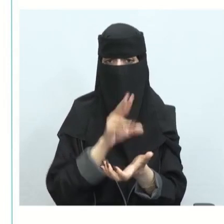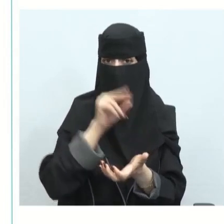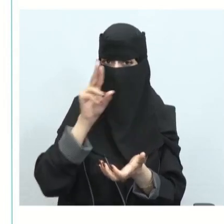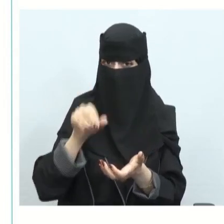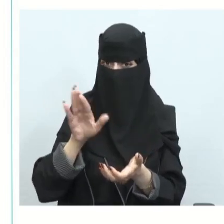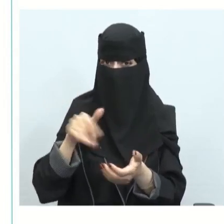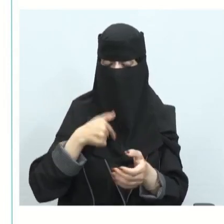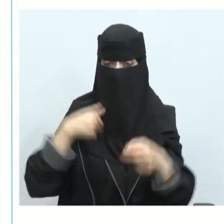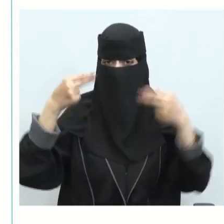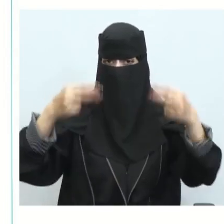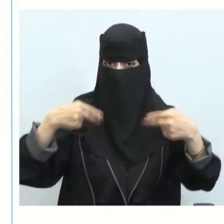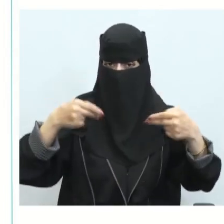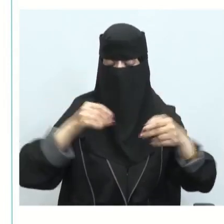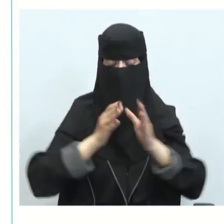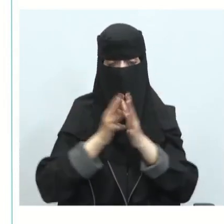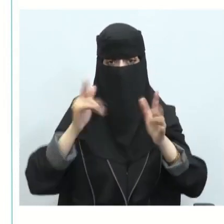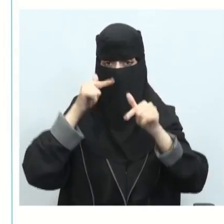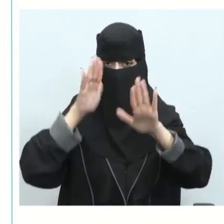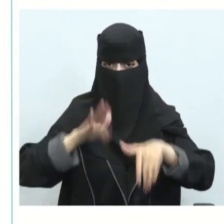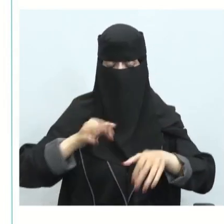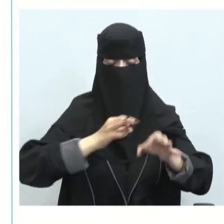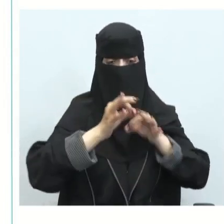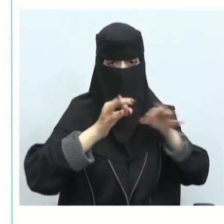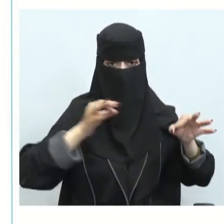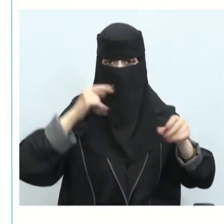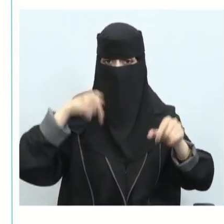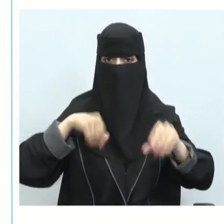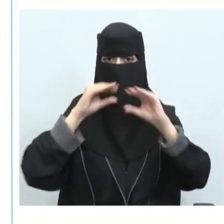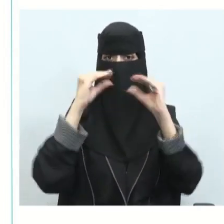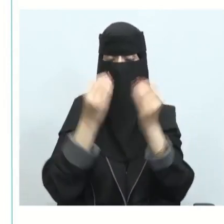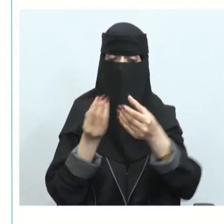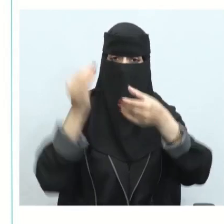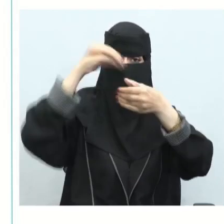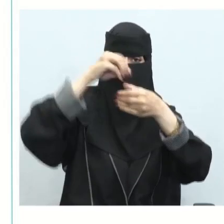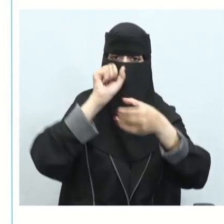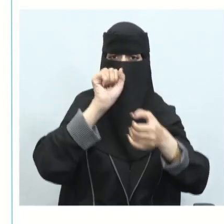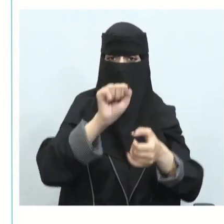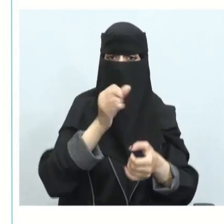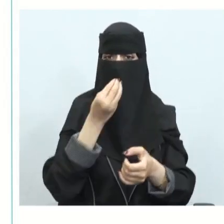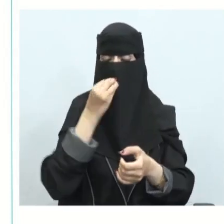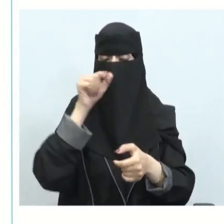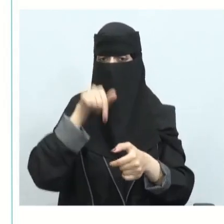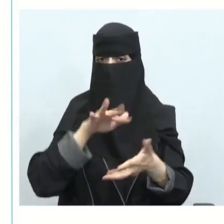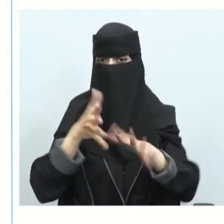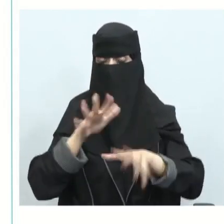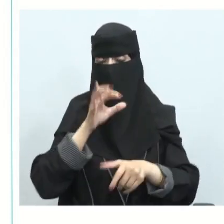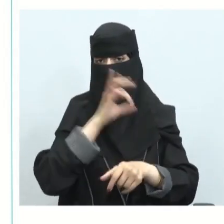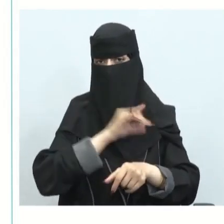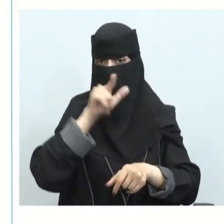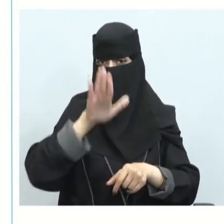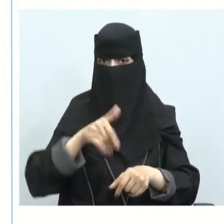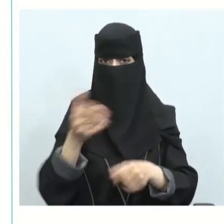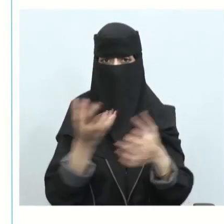لك خطة كما ذكرنا فيما يتعلق في إدارة النفايات وخصوصا الأطعمة التي قد يستفاد منها في